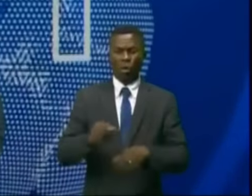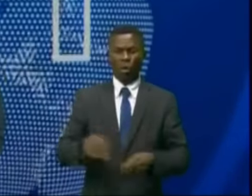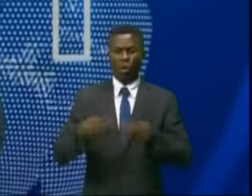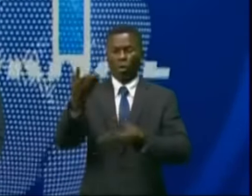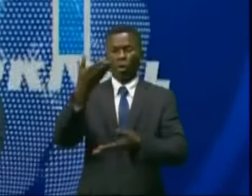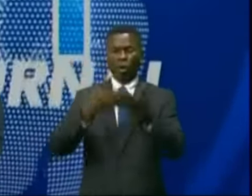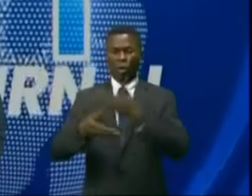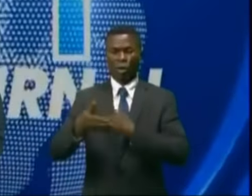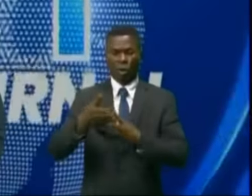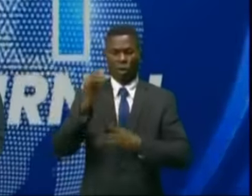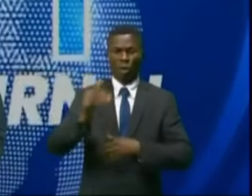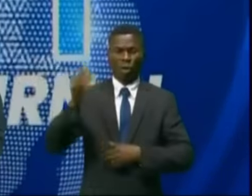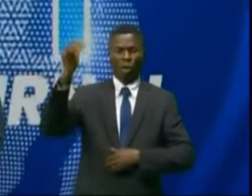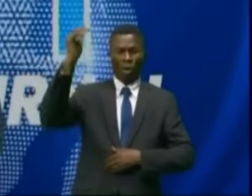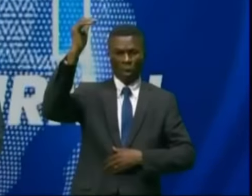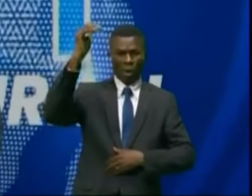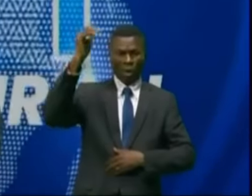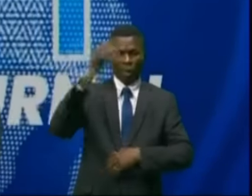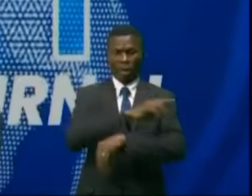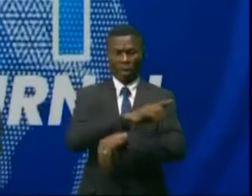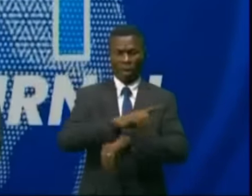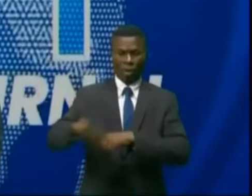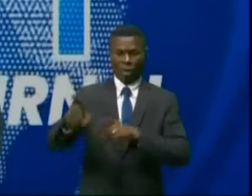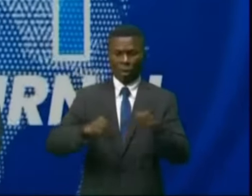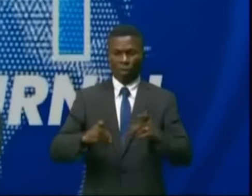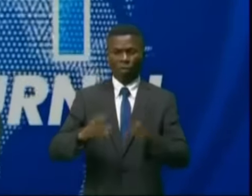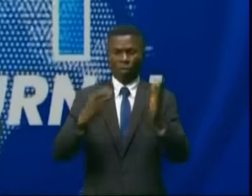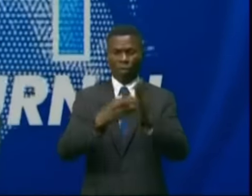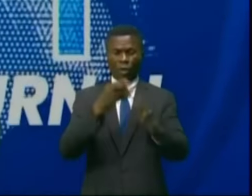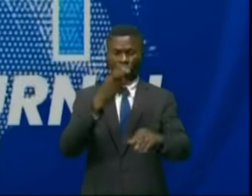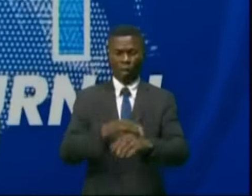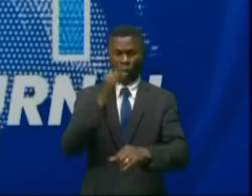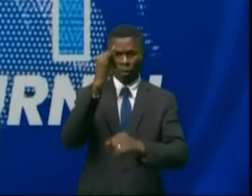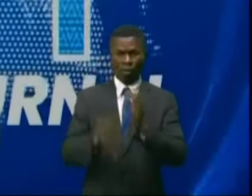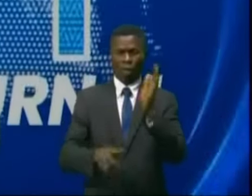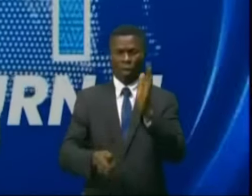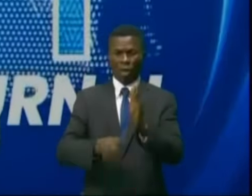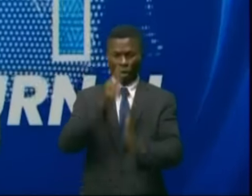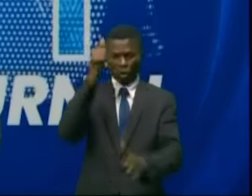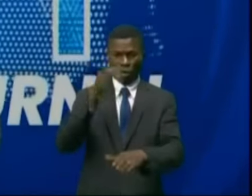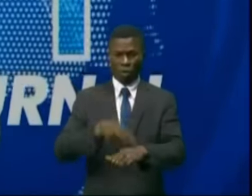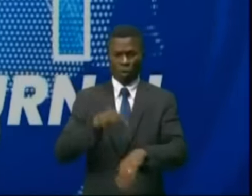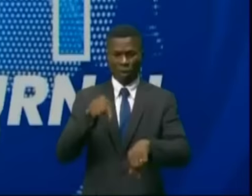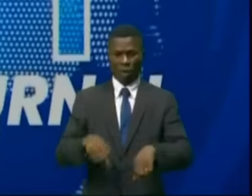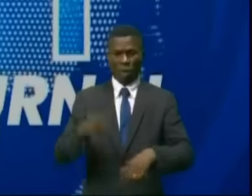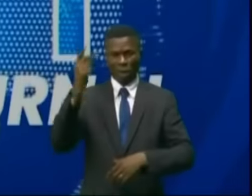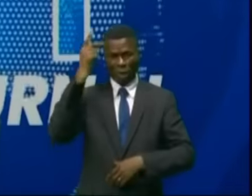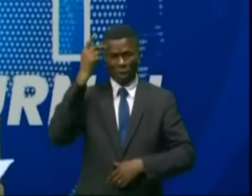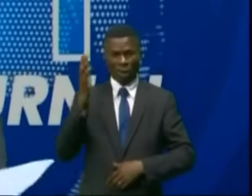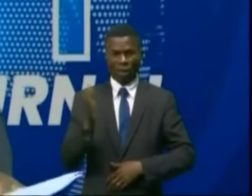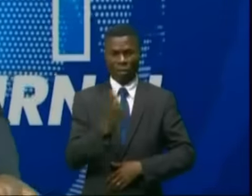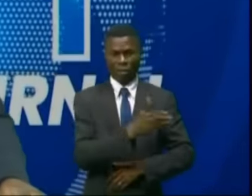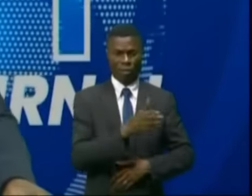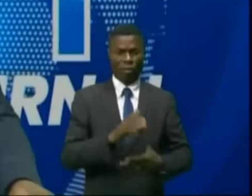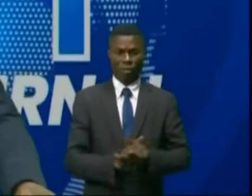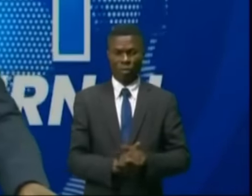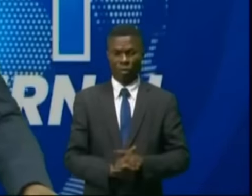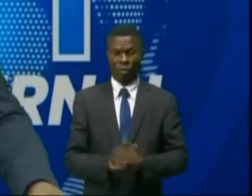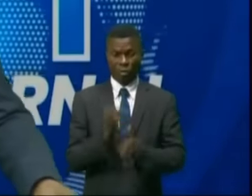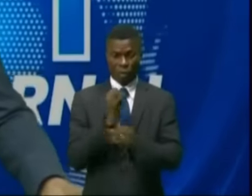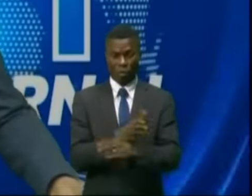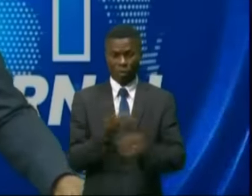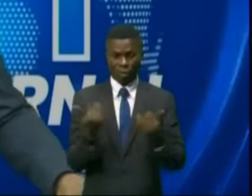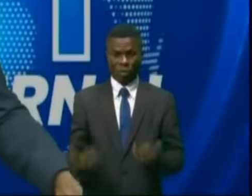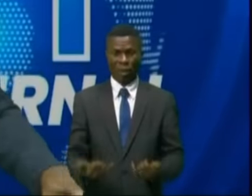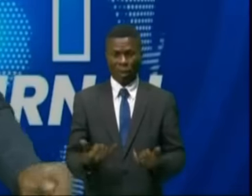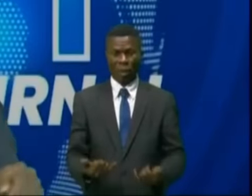de marché au premier état du bâtiment, administratif de 9h à 11h, heure de Kinshasa. Nous sommes prêtes.